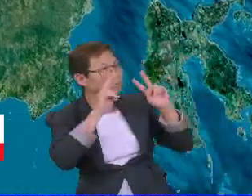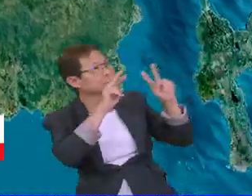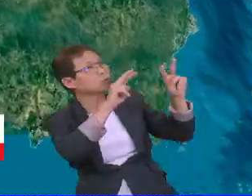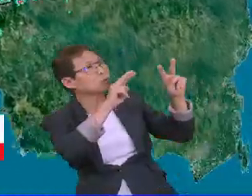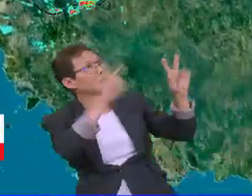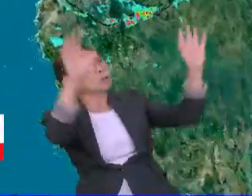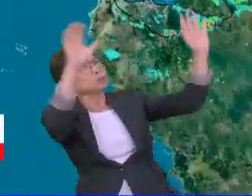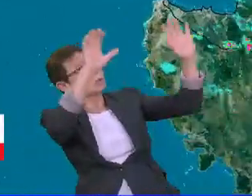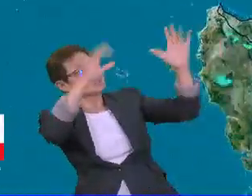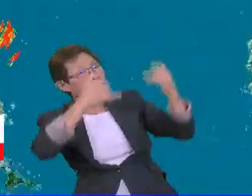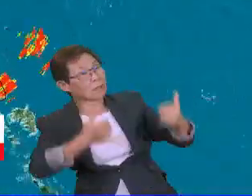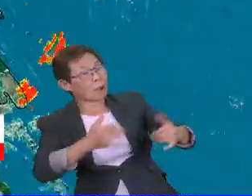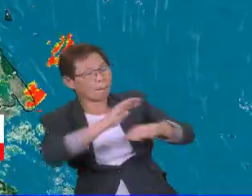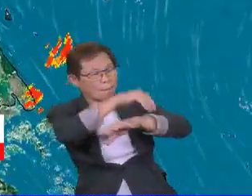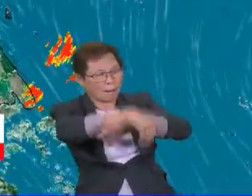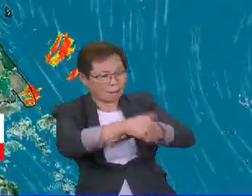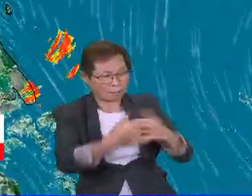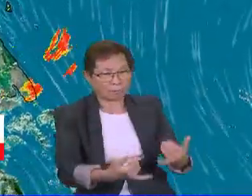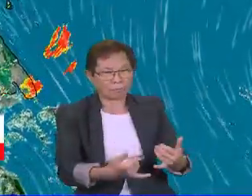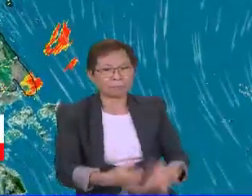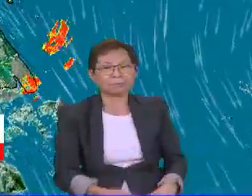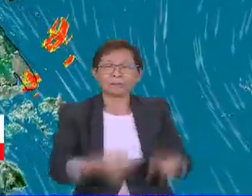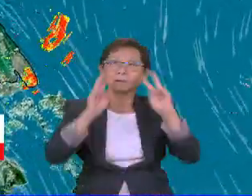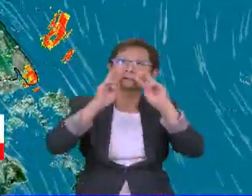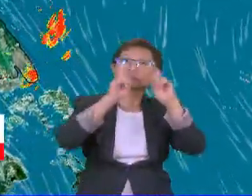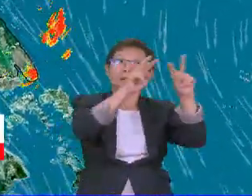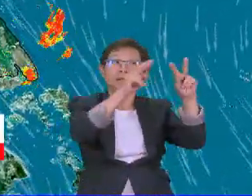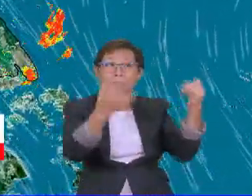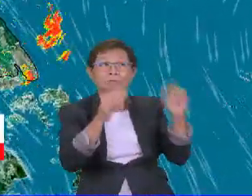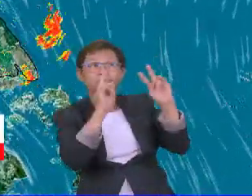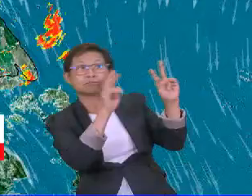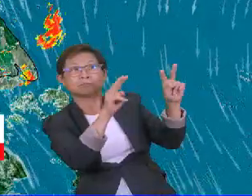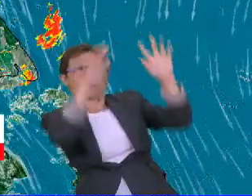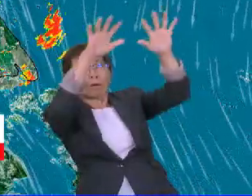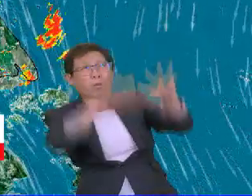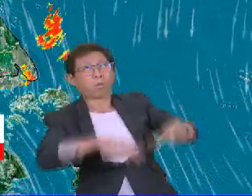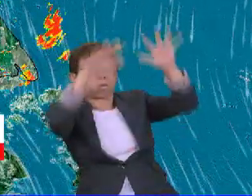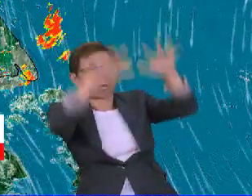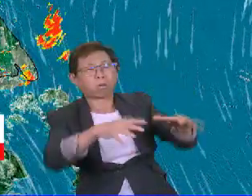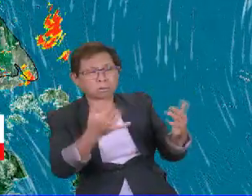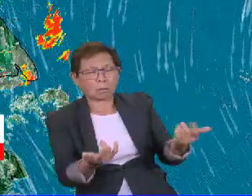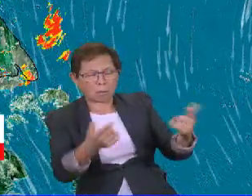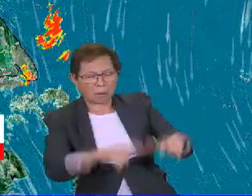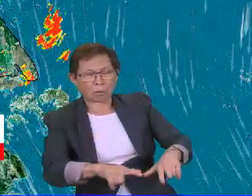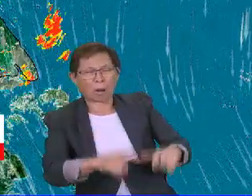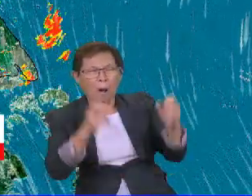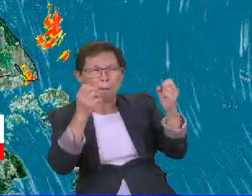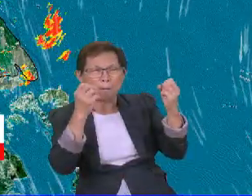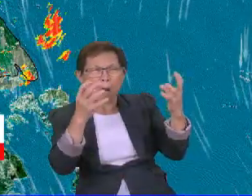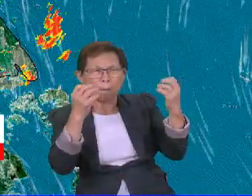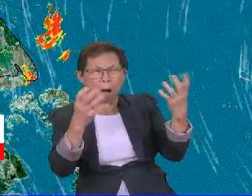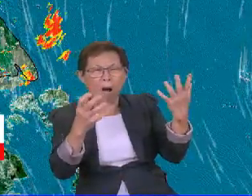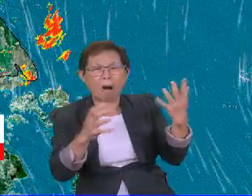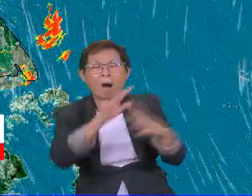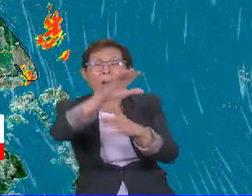tinjauan cuaca semasa pada malam ini. Dapat diperhatikan ketika ini, hujan lebat kini sedang berlaku di kebanyakan